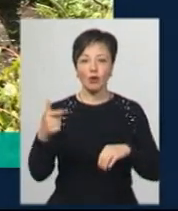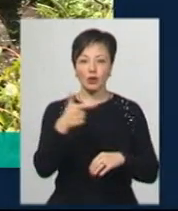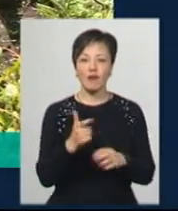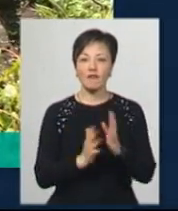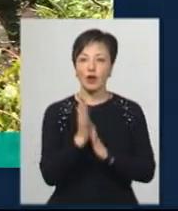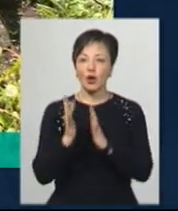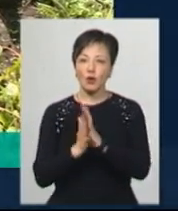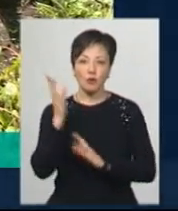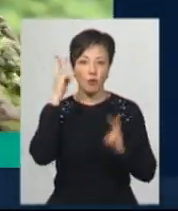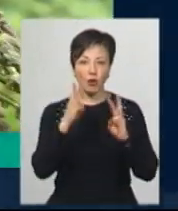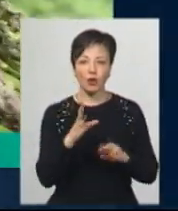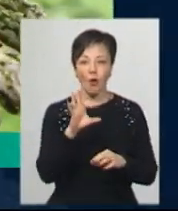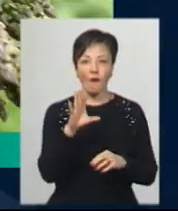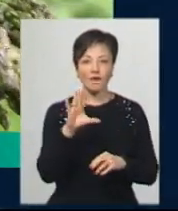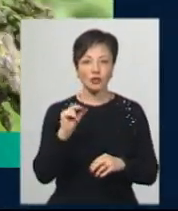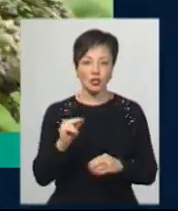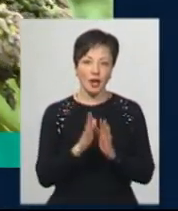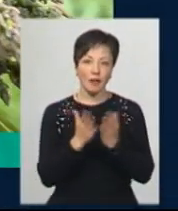овоч за книгами минулого століття.